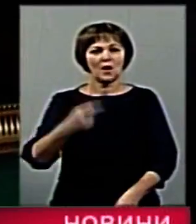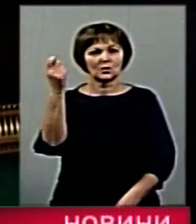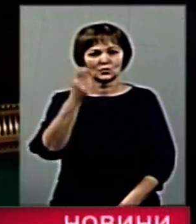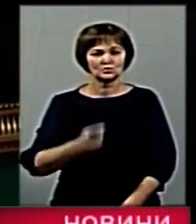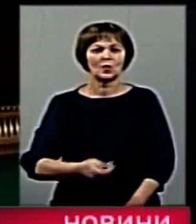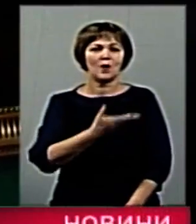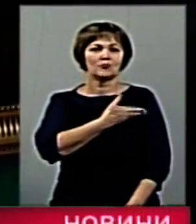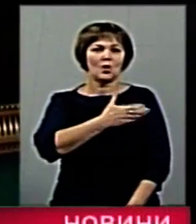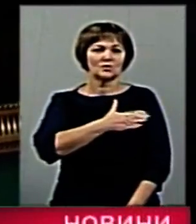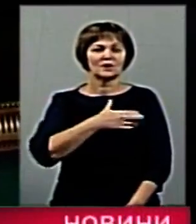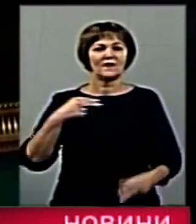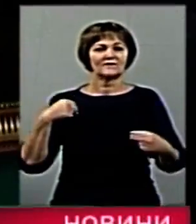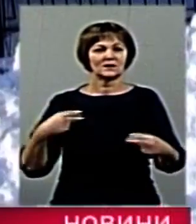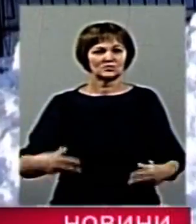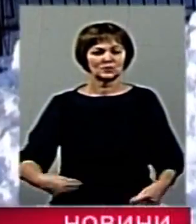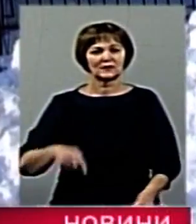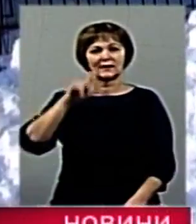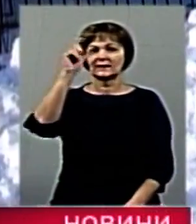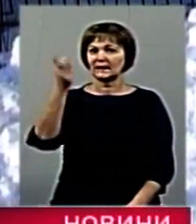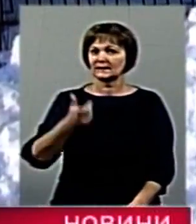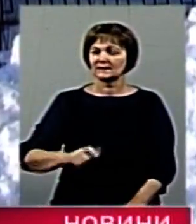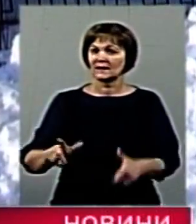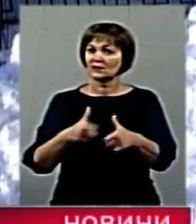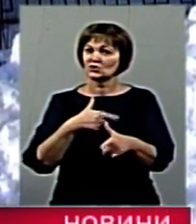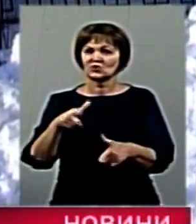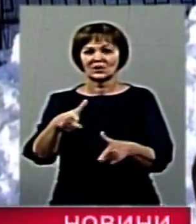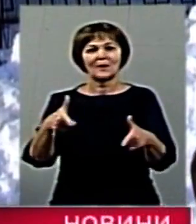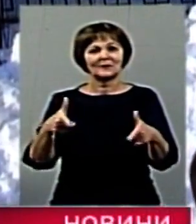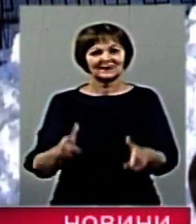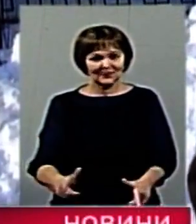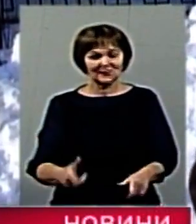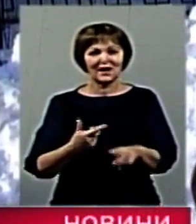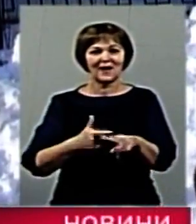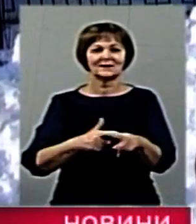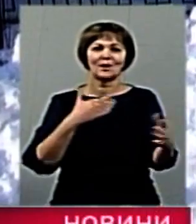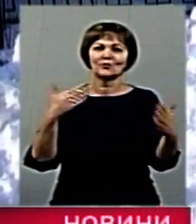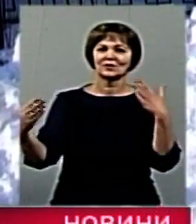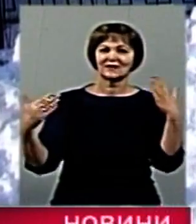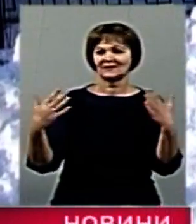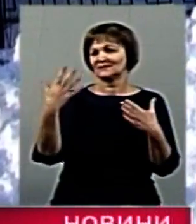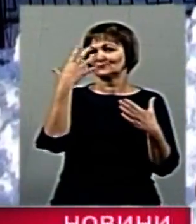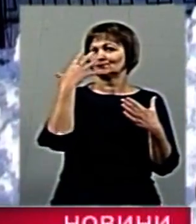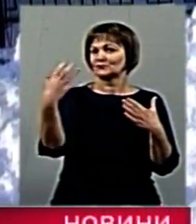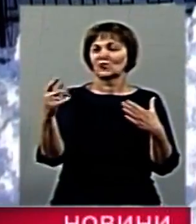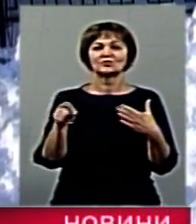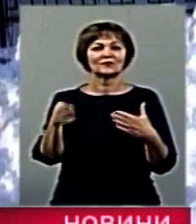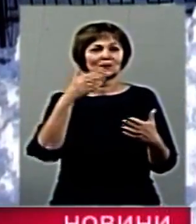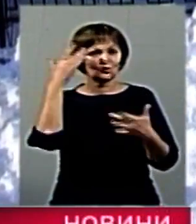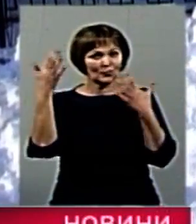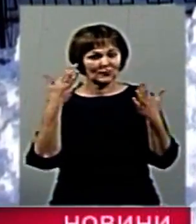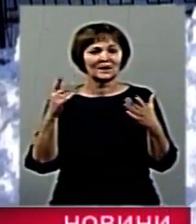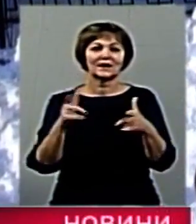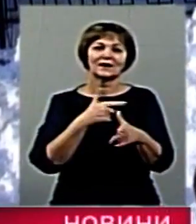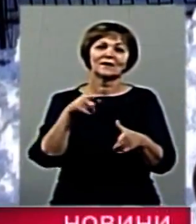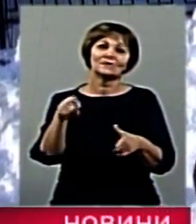польських, французьких, італійських. Чи підтримують мешканці міста музейний флешмоб, що вони думають з цього приводу і